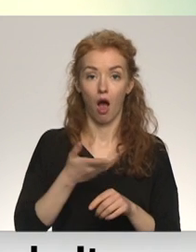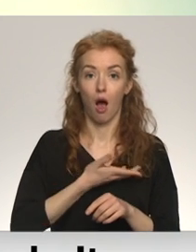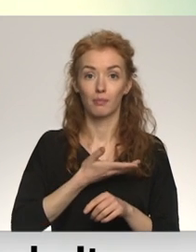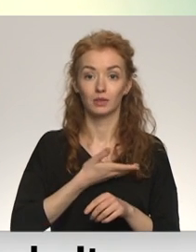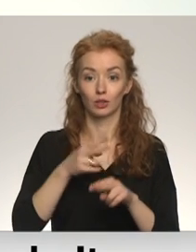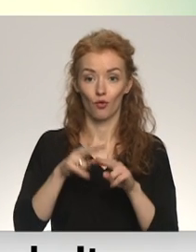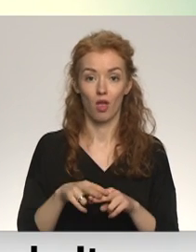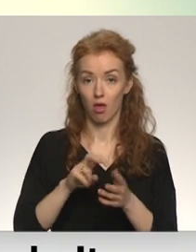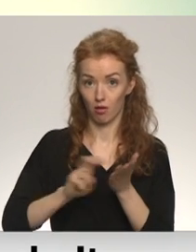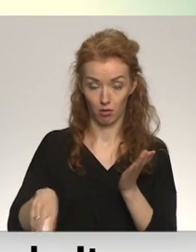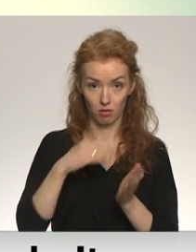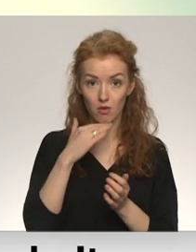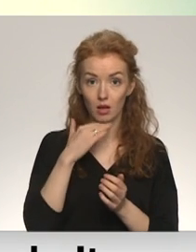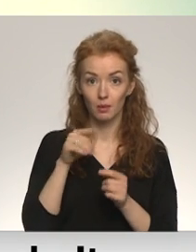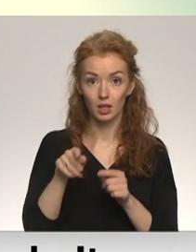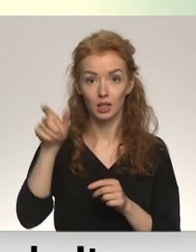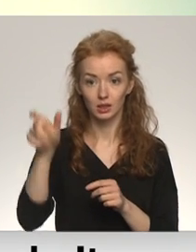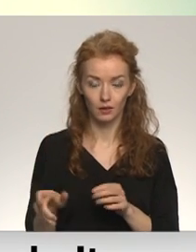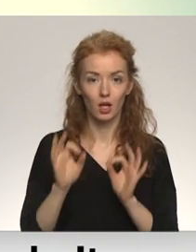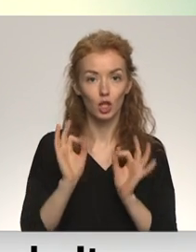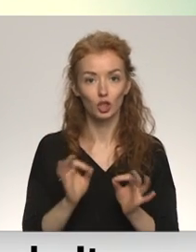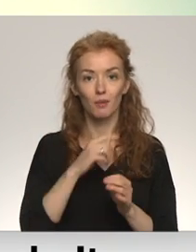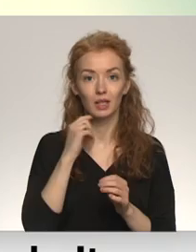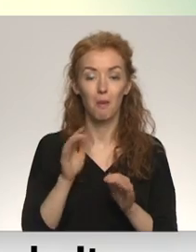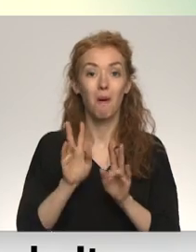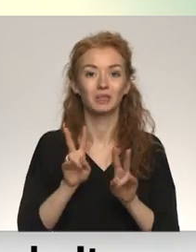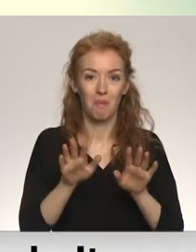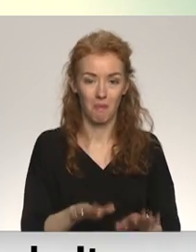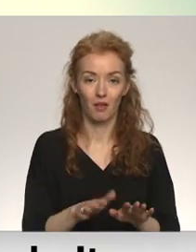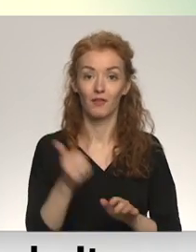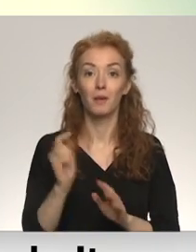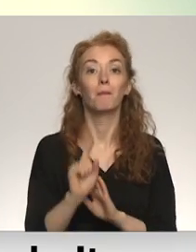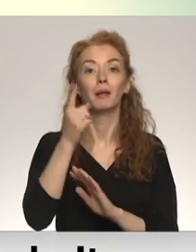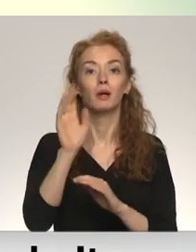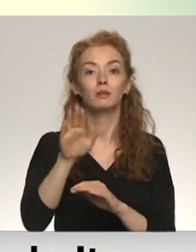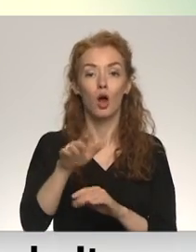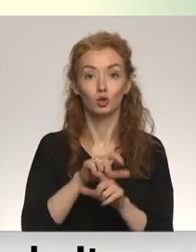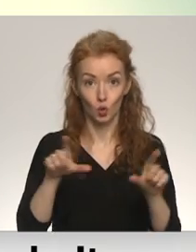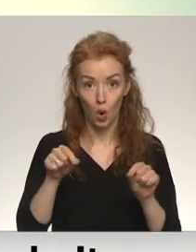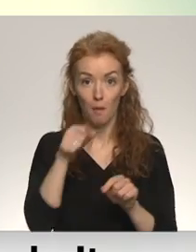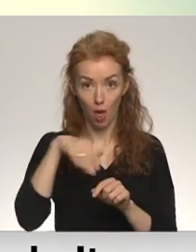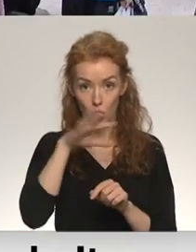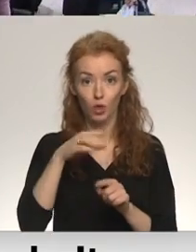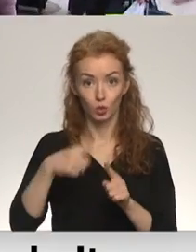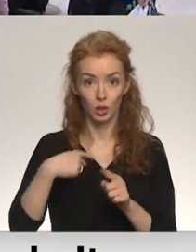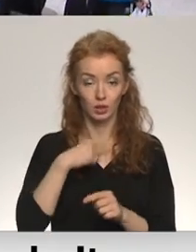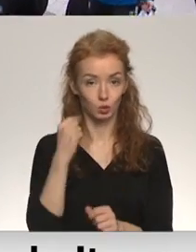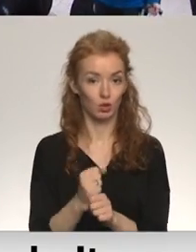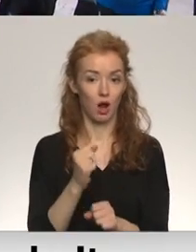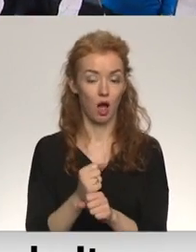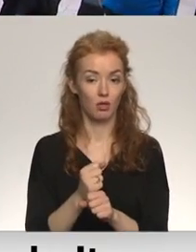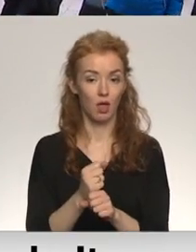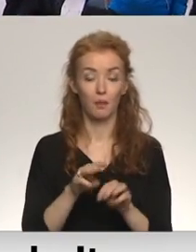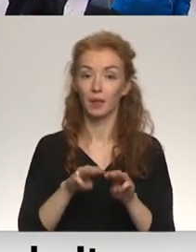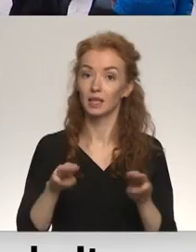autobusārā nekāp. Jo šie cilvēki tik tiešām, kas grib palīgt, viņiem ir pirmais jautājums skolas, amdārzies gribu strādāt. Ministri gan